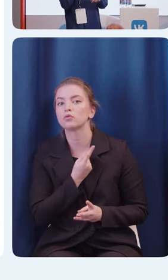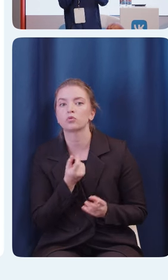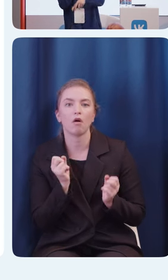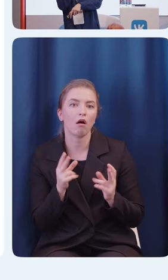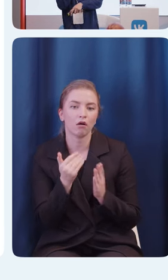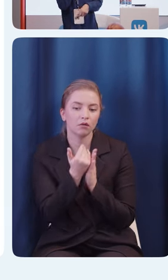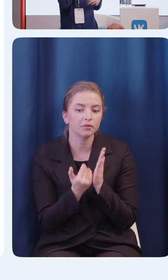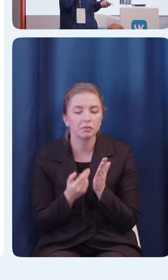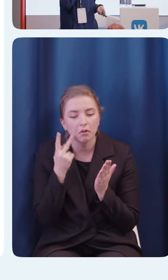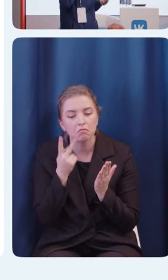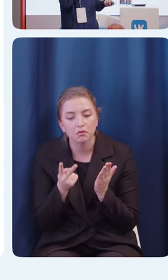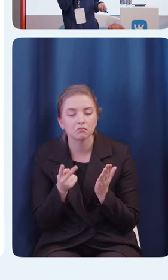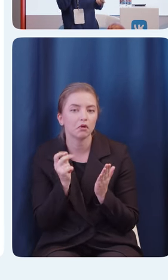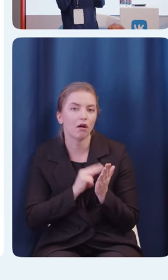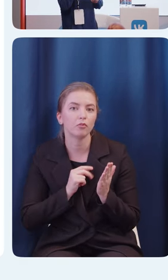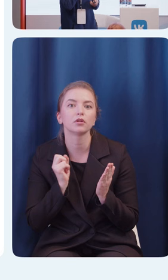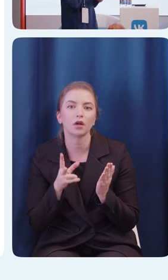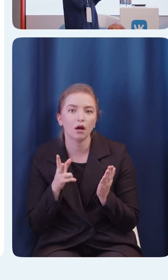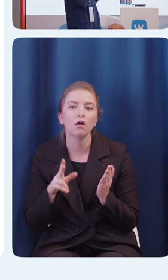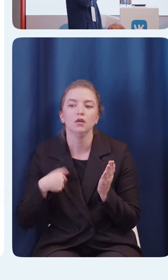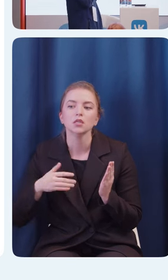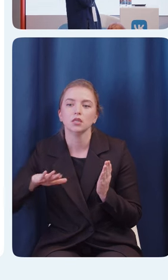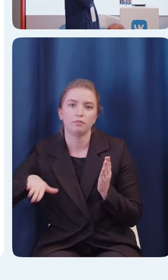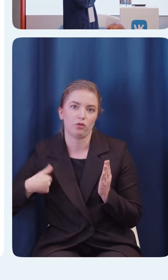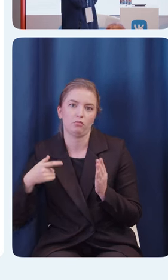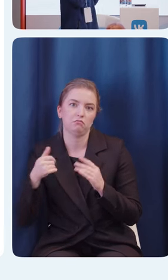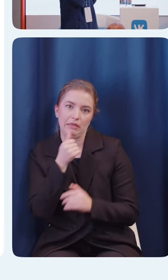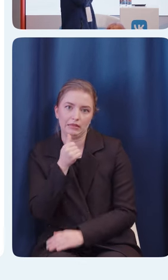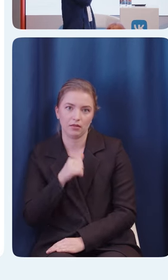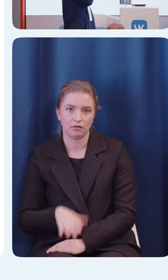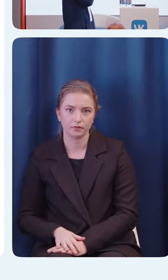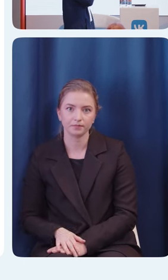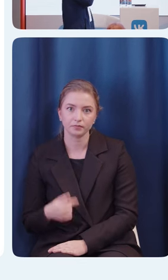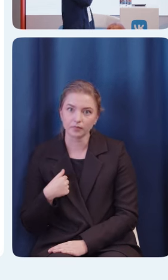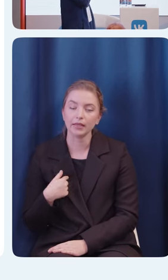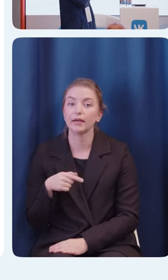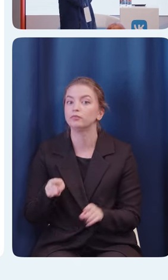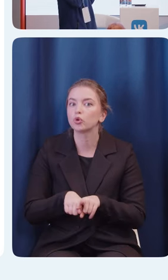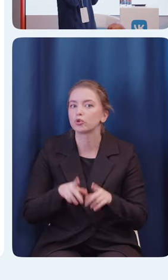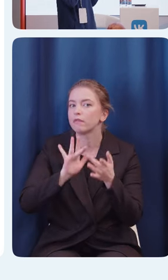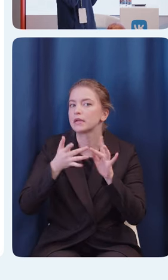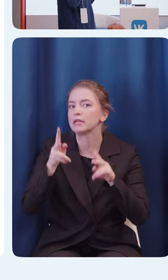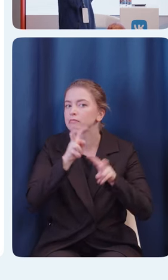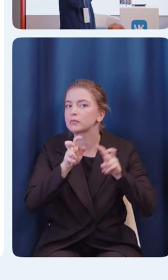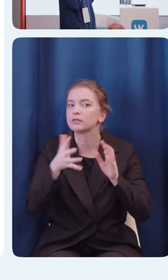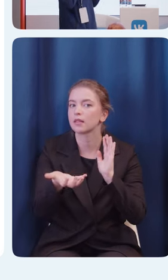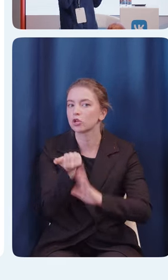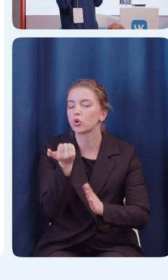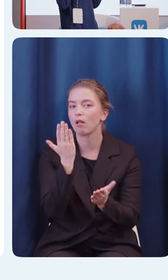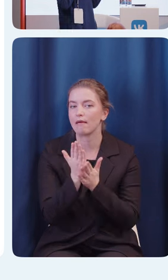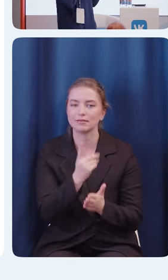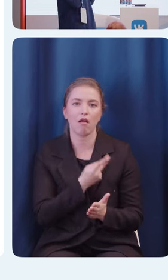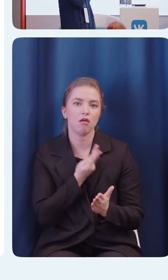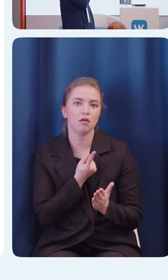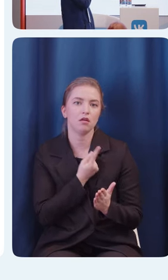включали снова и тогда уже тестировали. Вот в интернете тоже нашел такую инструкцию, видимо, которую